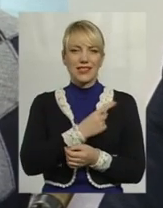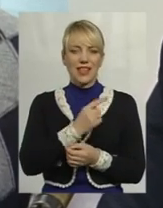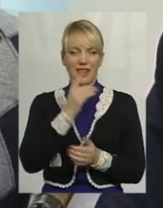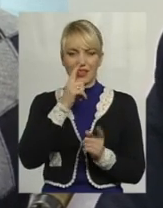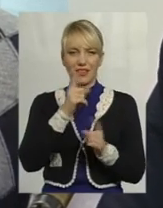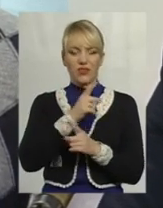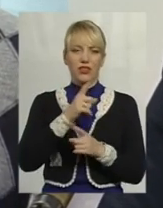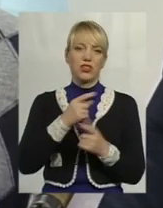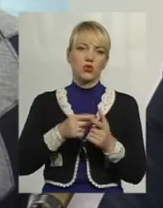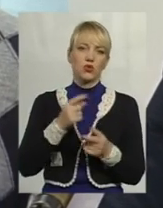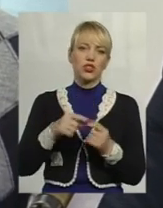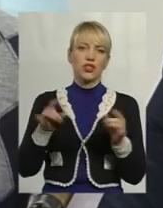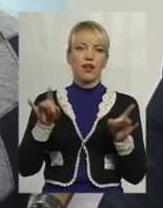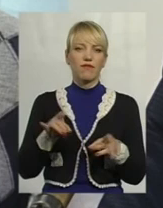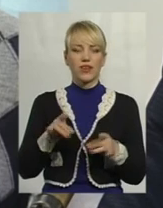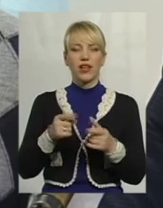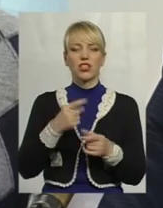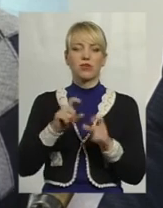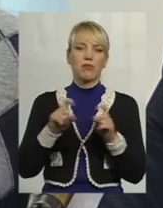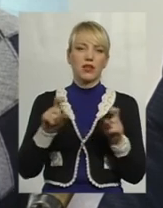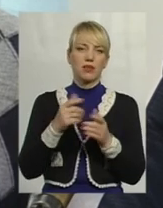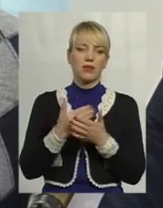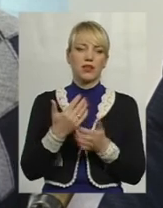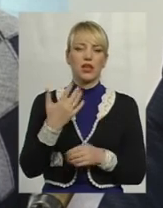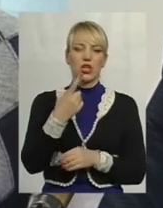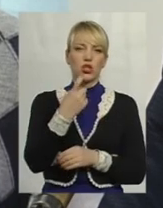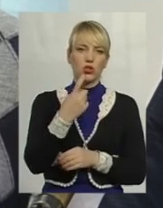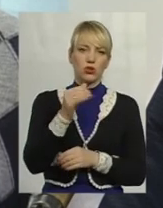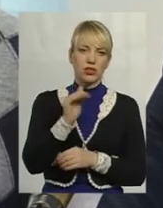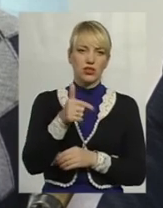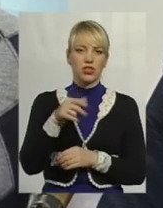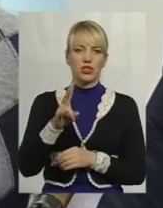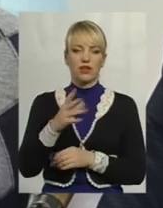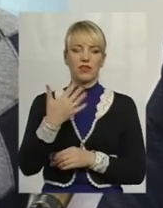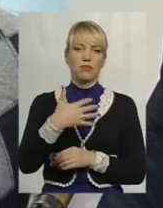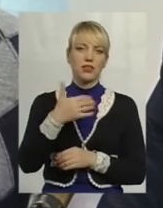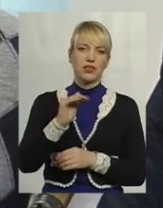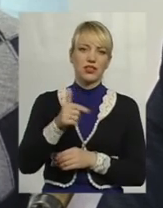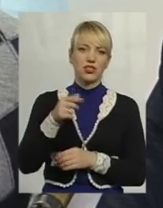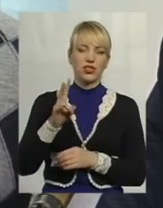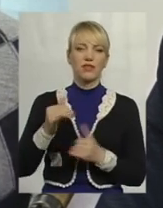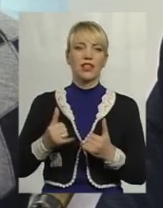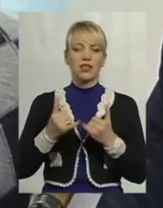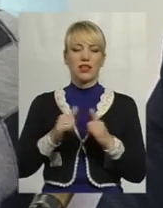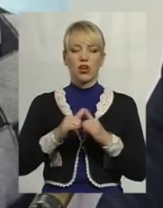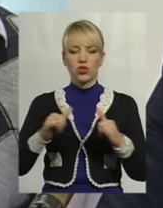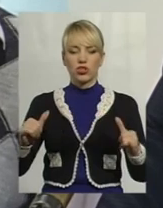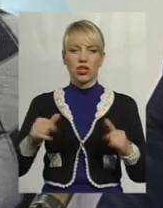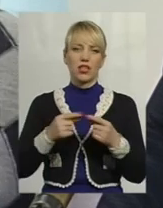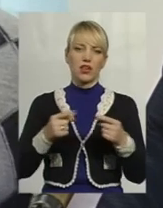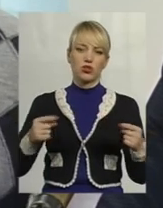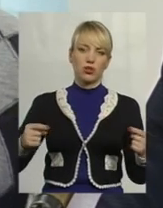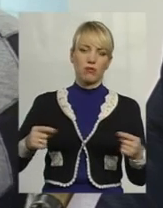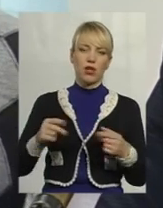невеличкого магазину, тих самих 50-100 тисяч гривень для розширення асортименту товару, чи